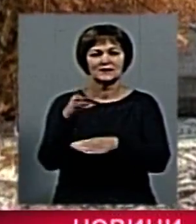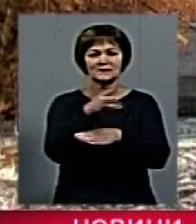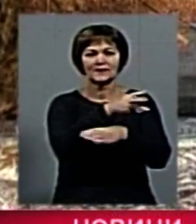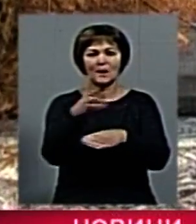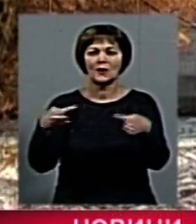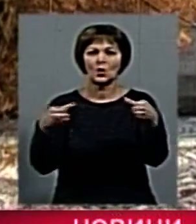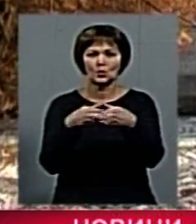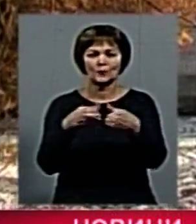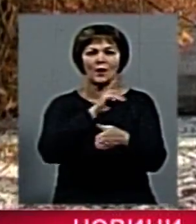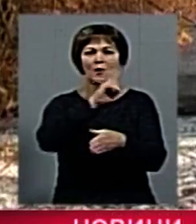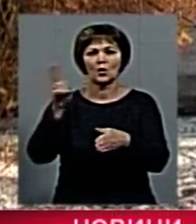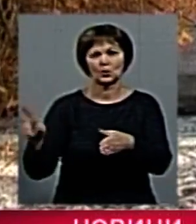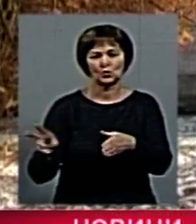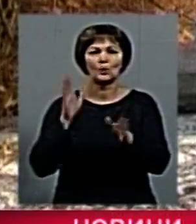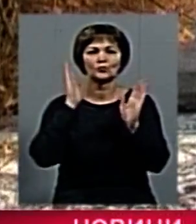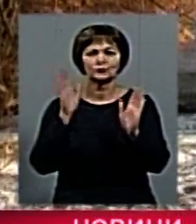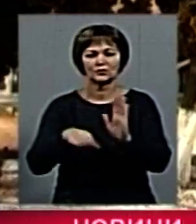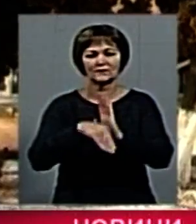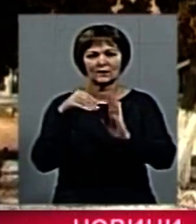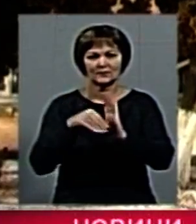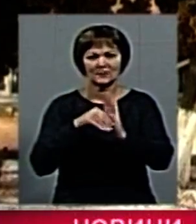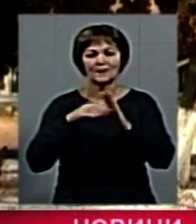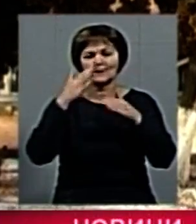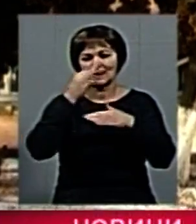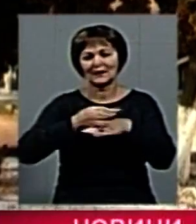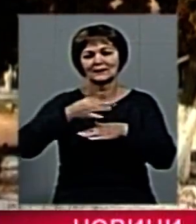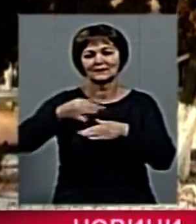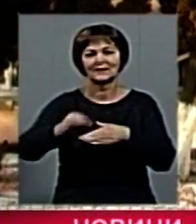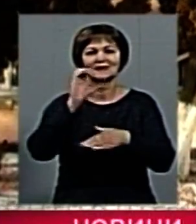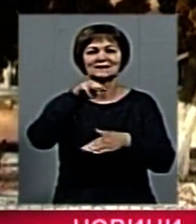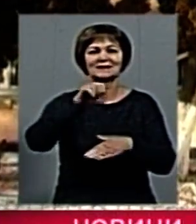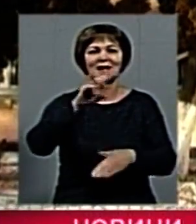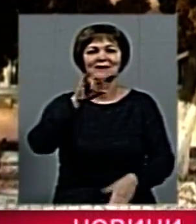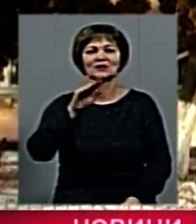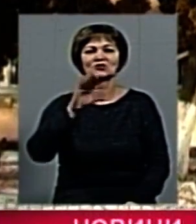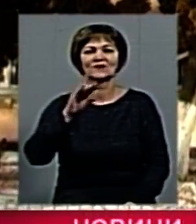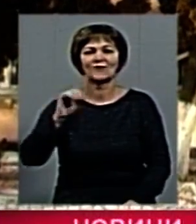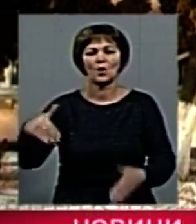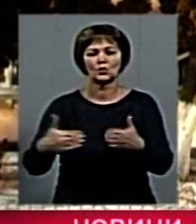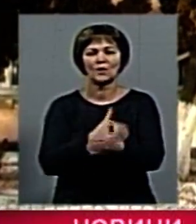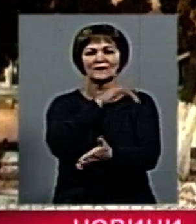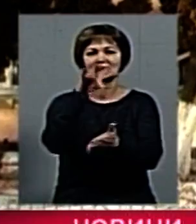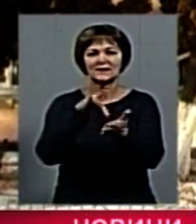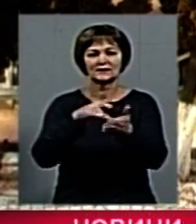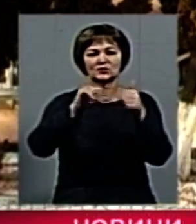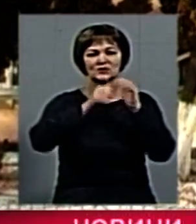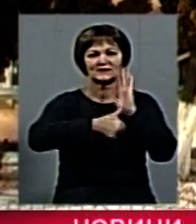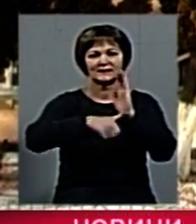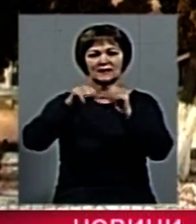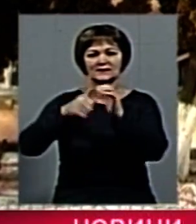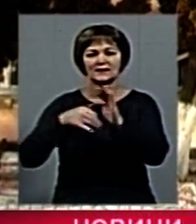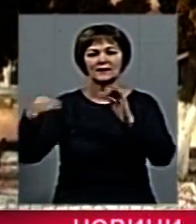група у потенційних виборців приміського села Станищівка, що стане новим адміністративним центром для 16